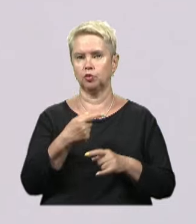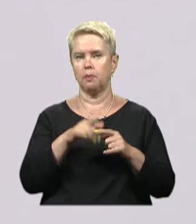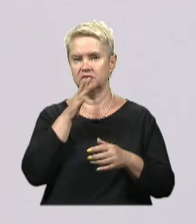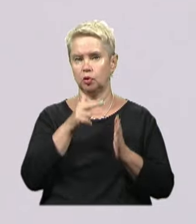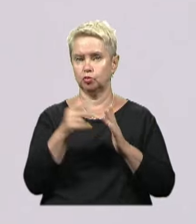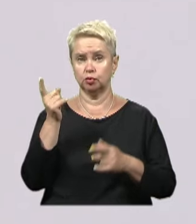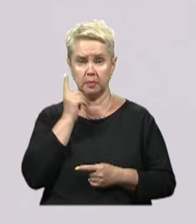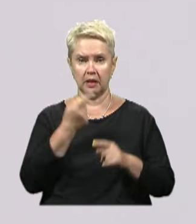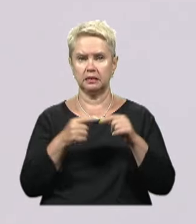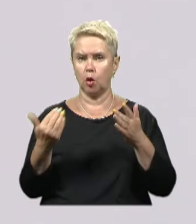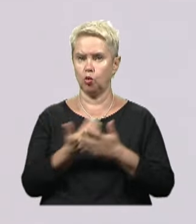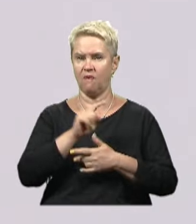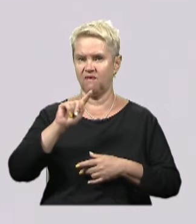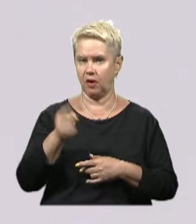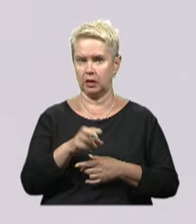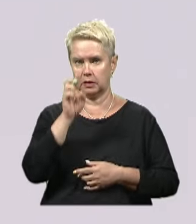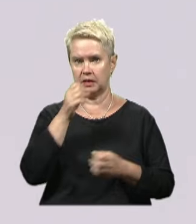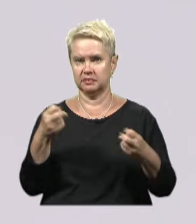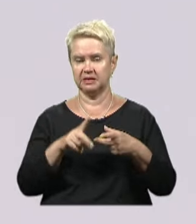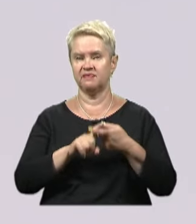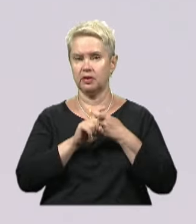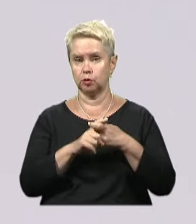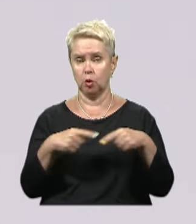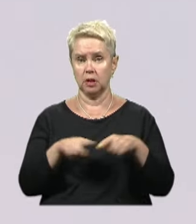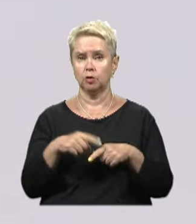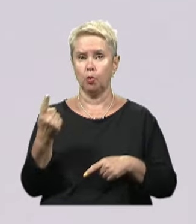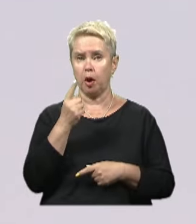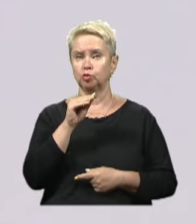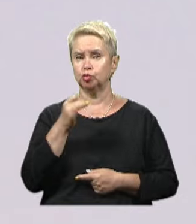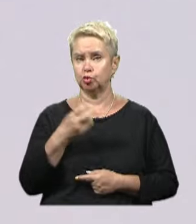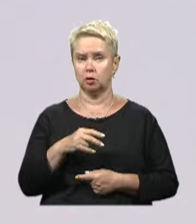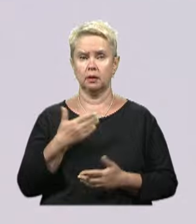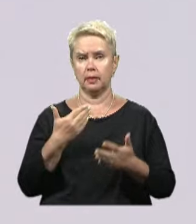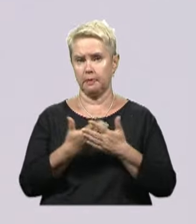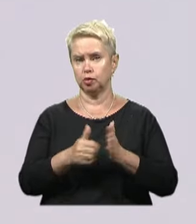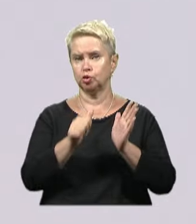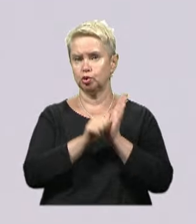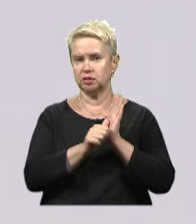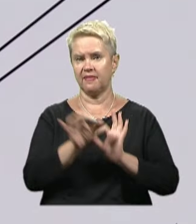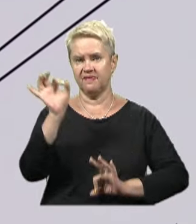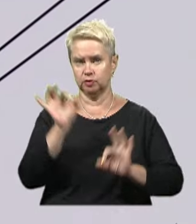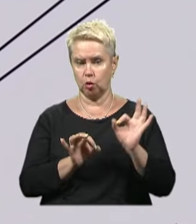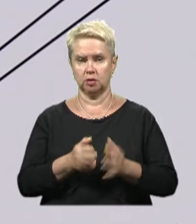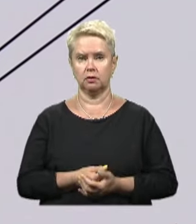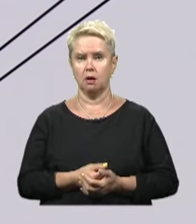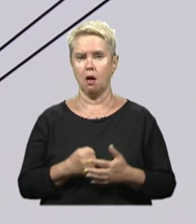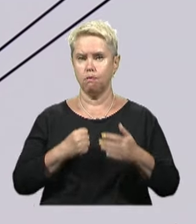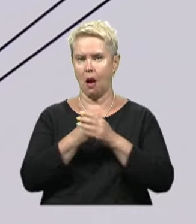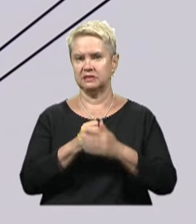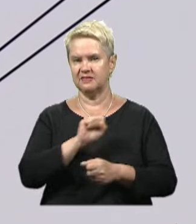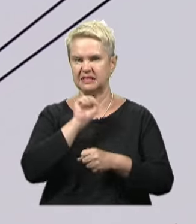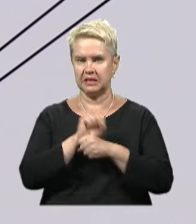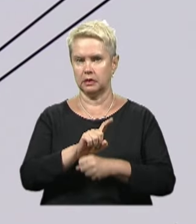неструмлень. Це нові вимоги Держспецзв'язку. Також до 1 жовтня не менше 60% базових